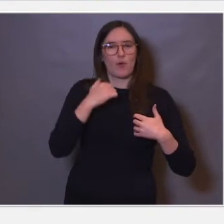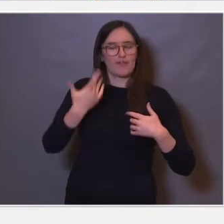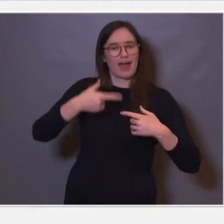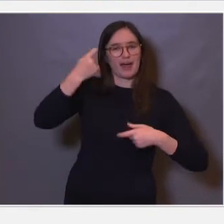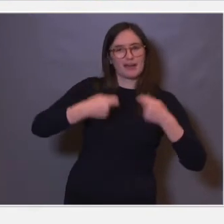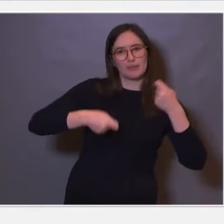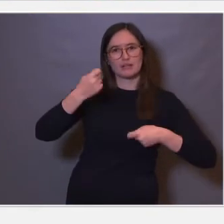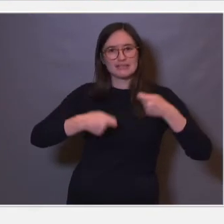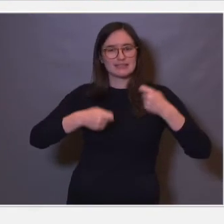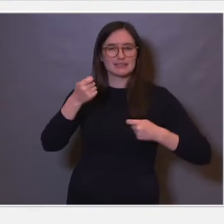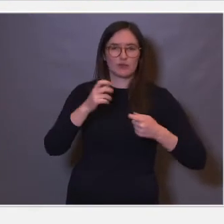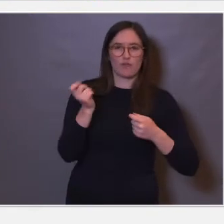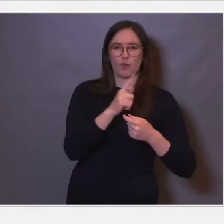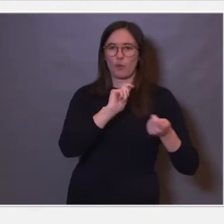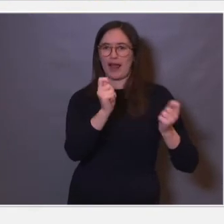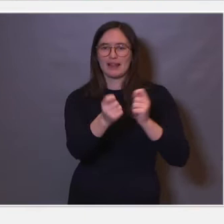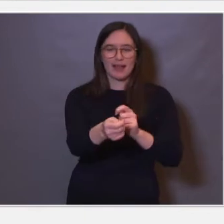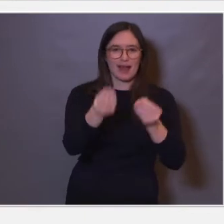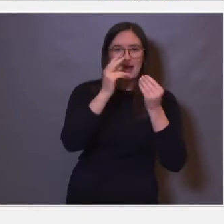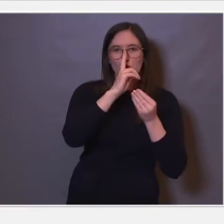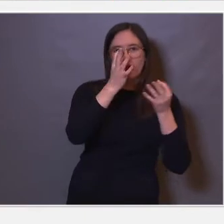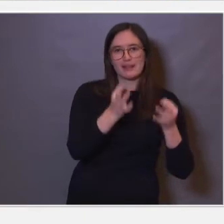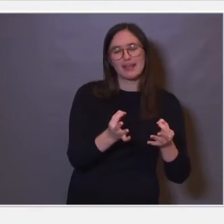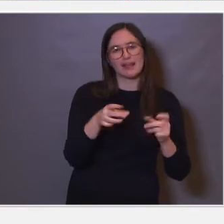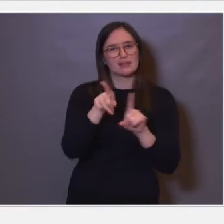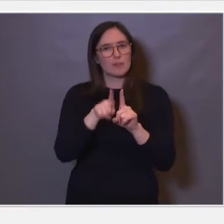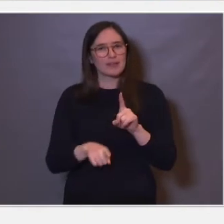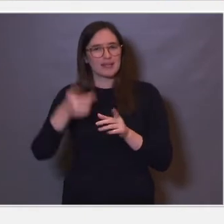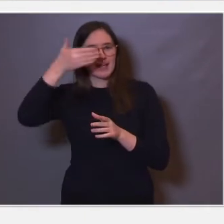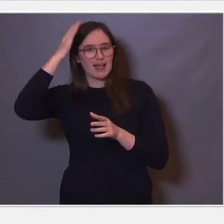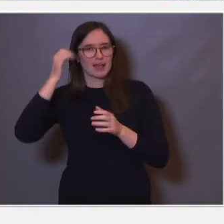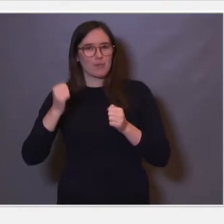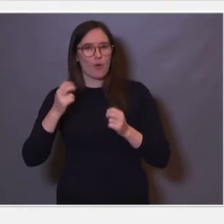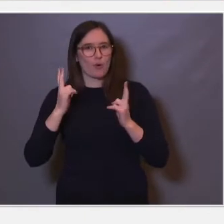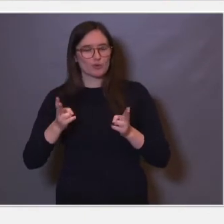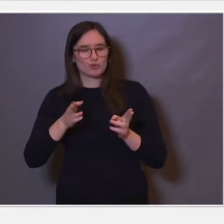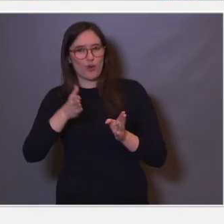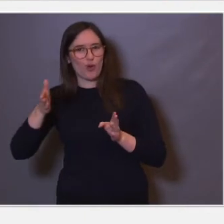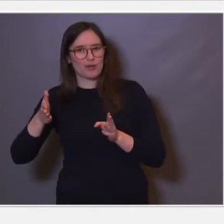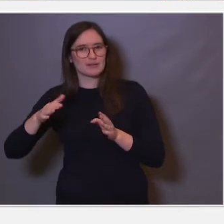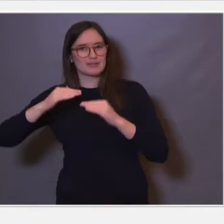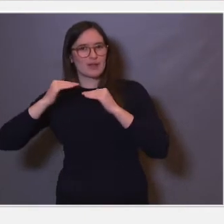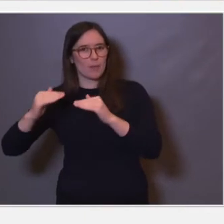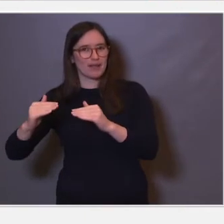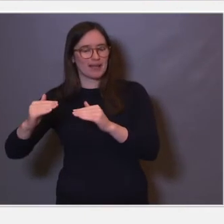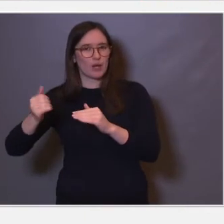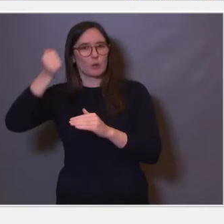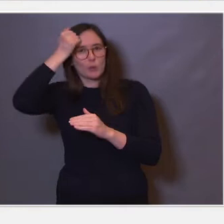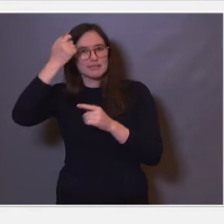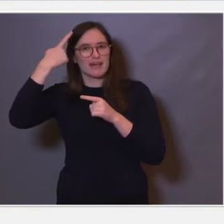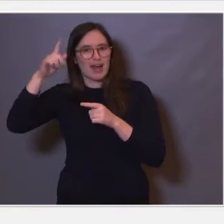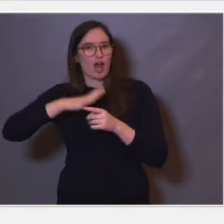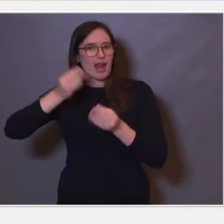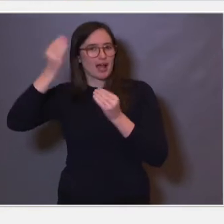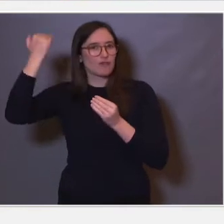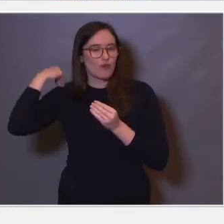endre seg veldig raskt for at vi skal kunne lære nye ting. Men samtidig så må den være så stabil at vi ikke glemmer ferdigheter vi har